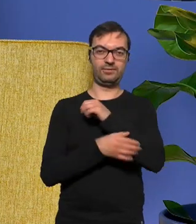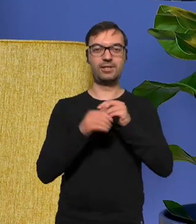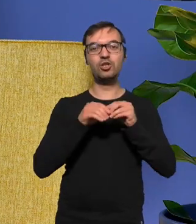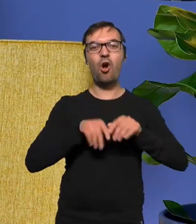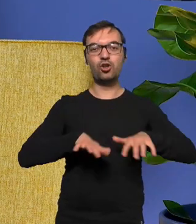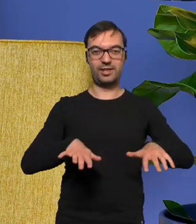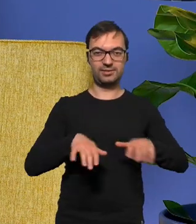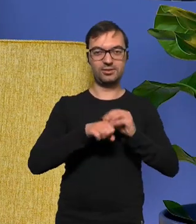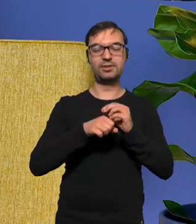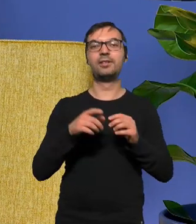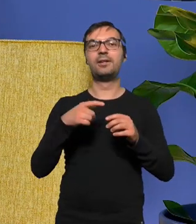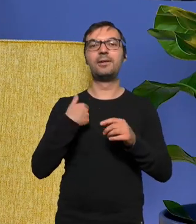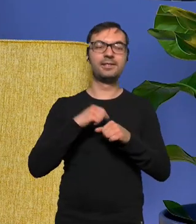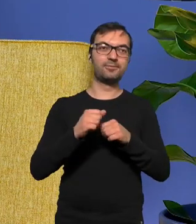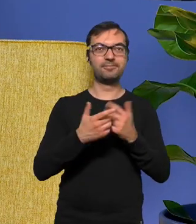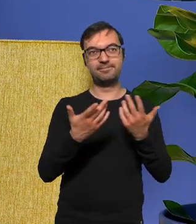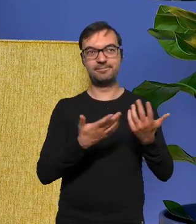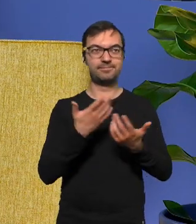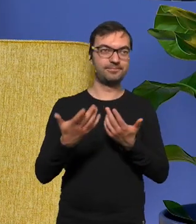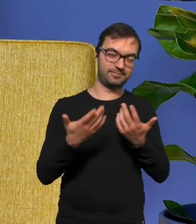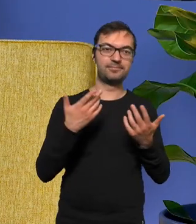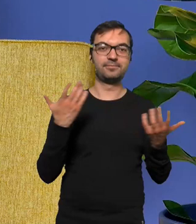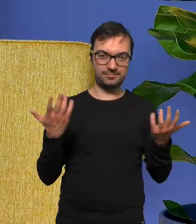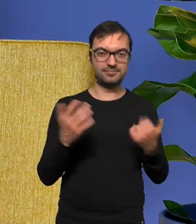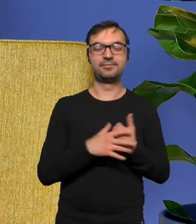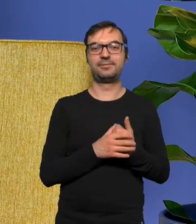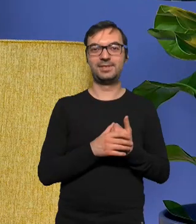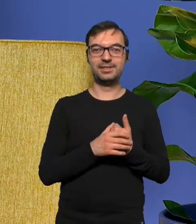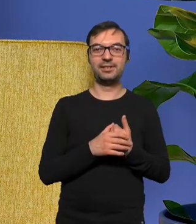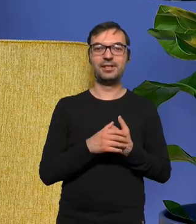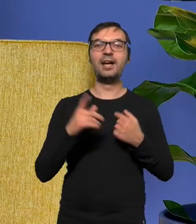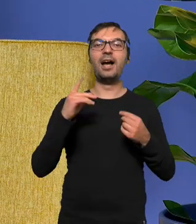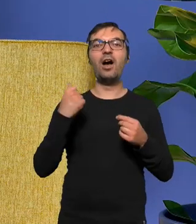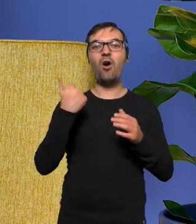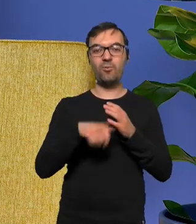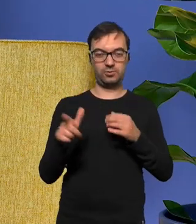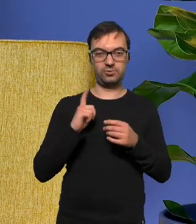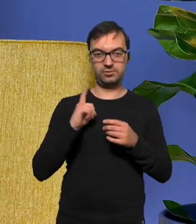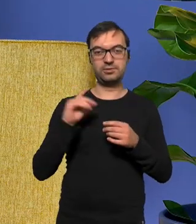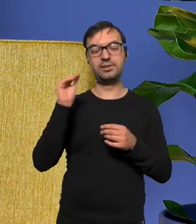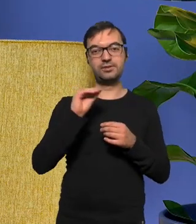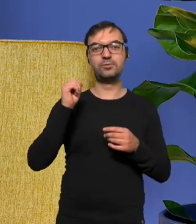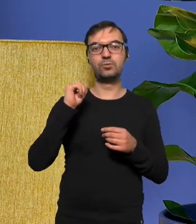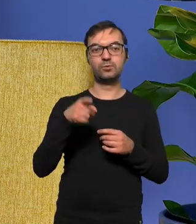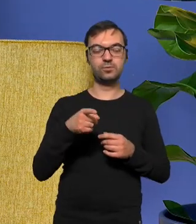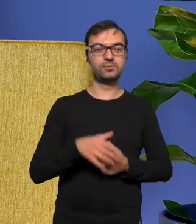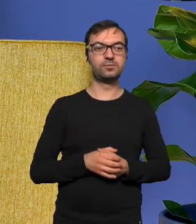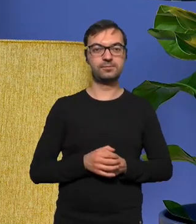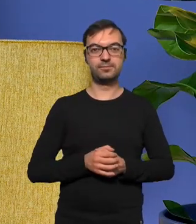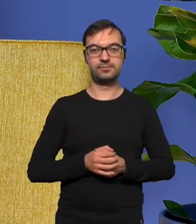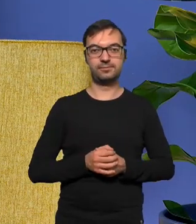nerwem my jesteśmy tym no i tu urwę ale oprócz nas to jest też tak że